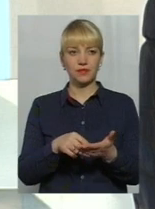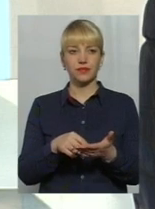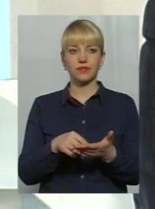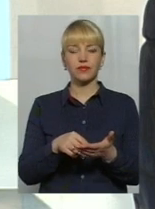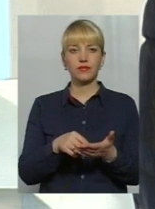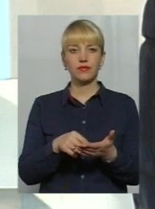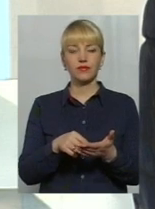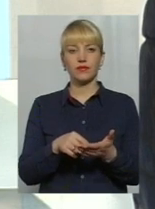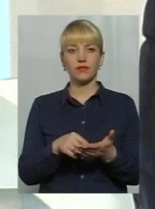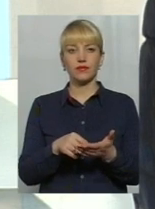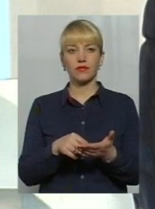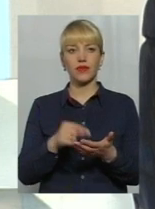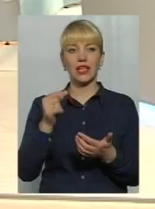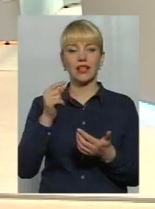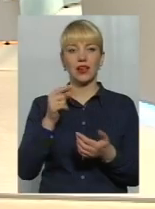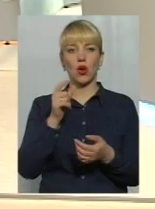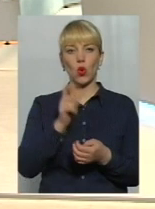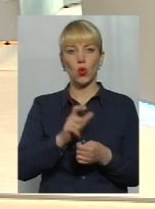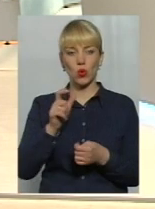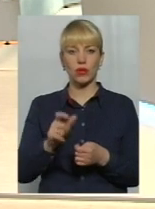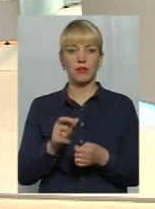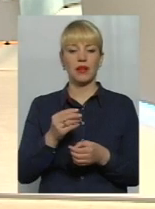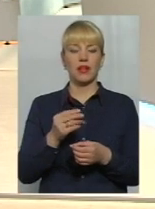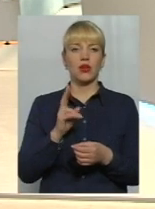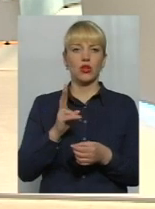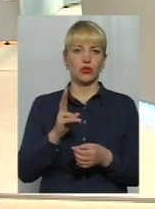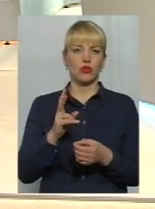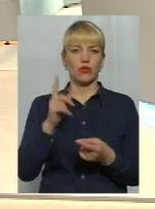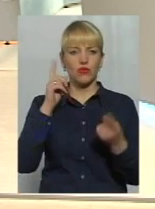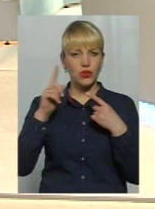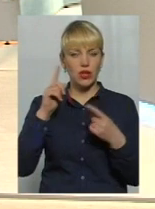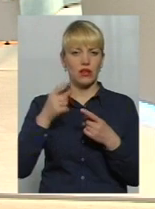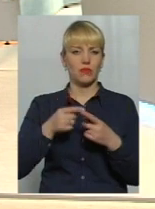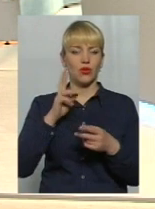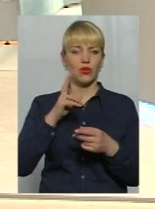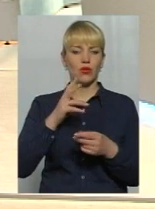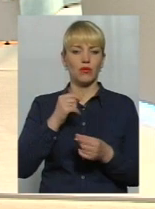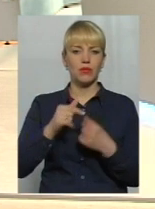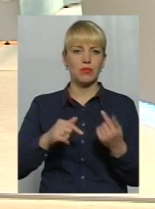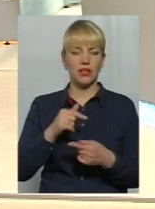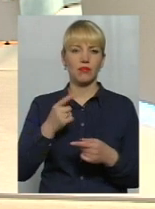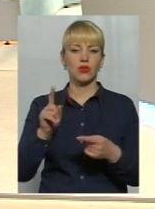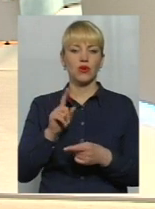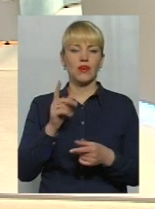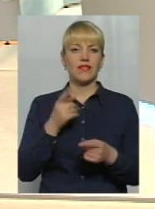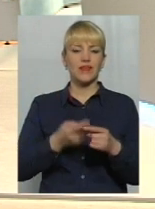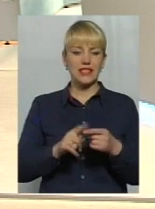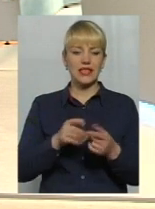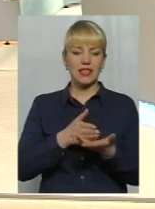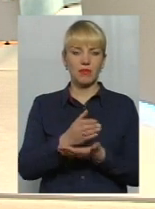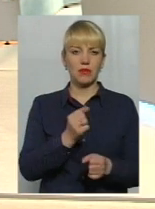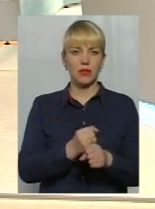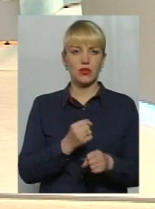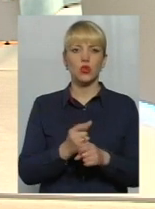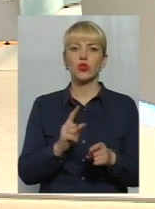ідейним людям, підприємливим людям для того, аби саме в цих напрямках працювати. Що це за